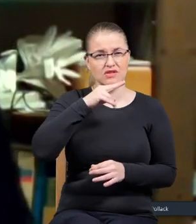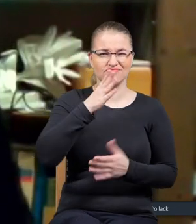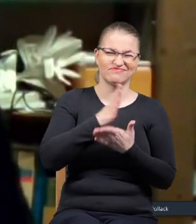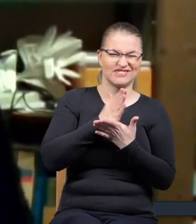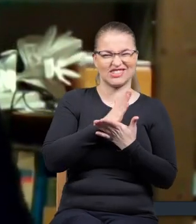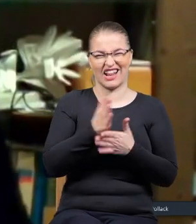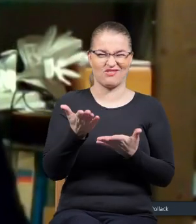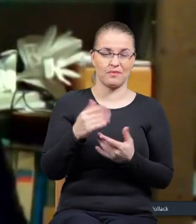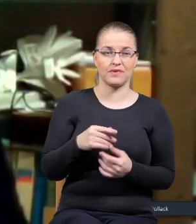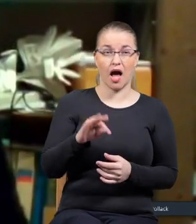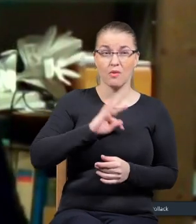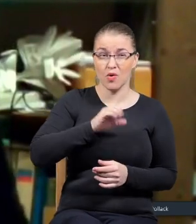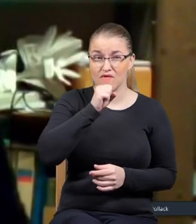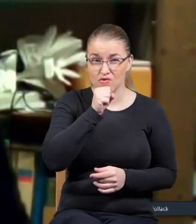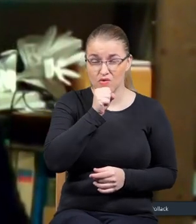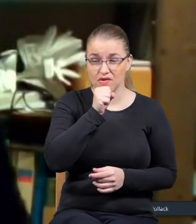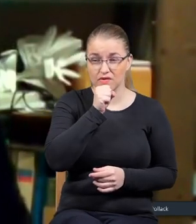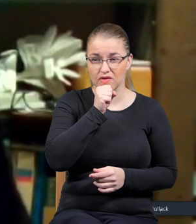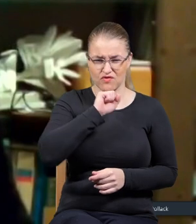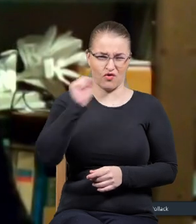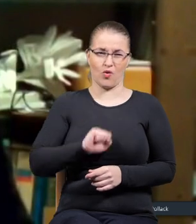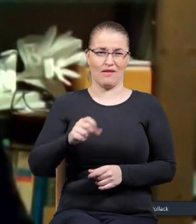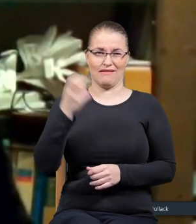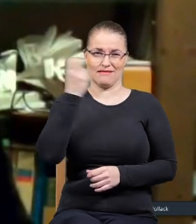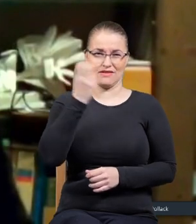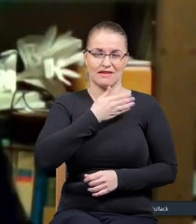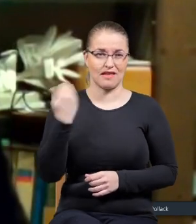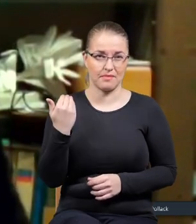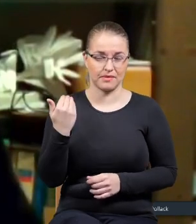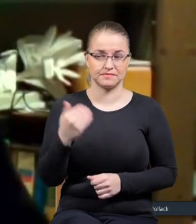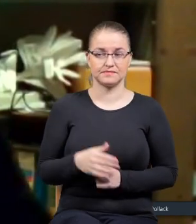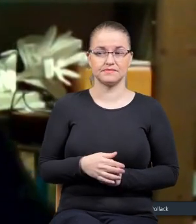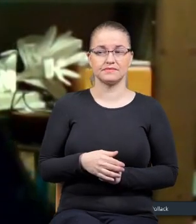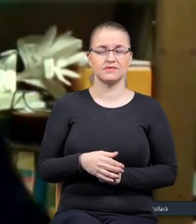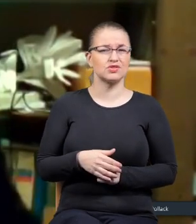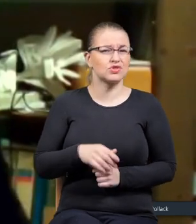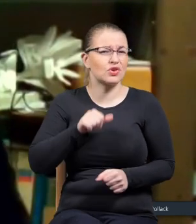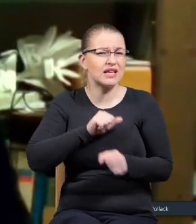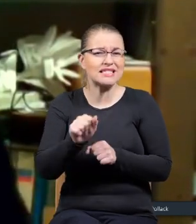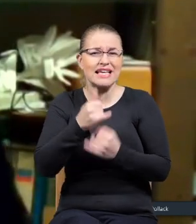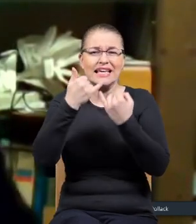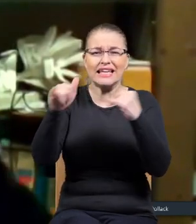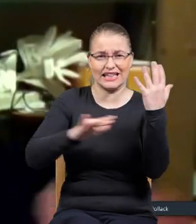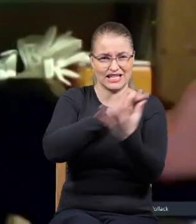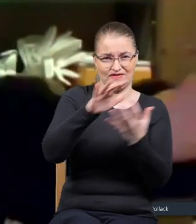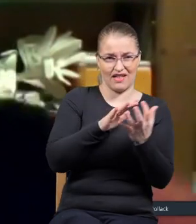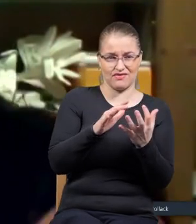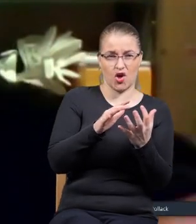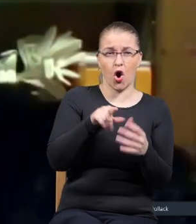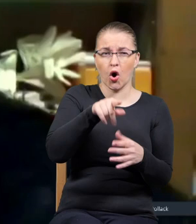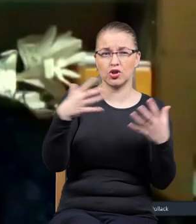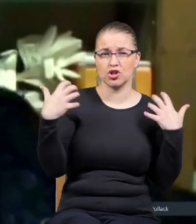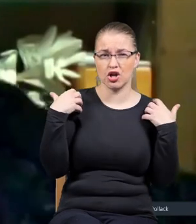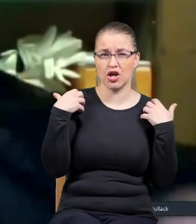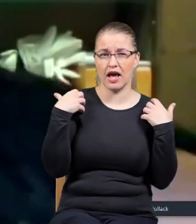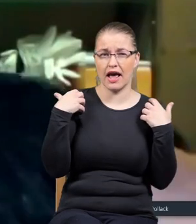średnio, a mojego wnuka chyba w ogóle nie już, prawda, to jest superny dla nich inny świat. Dobrze, oni żyją